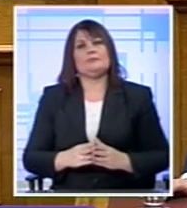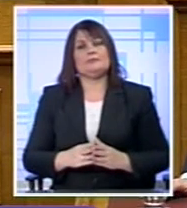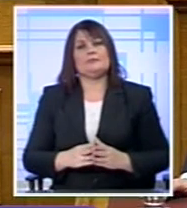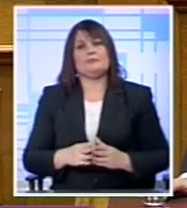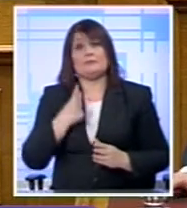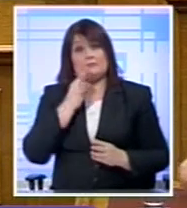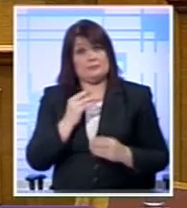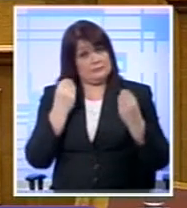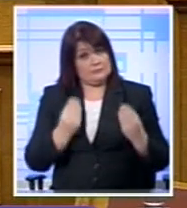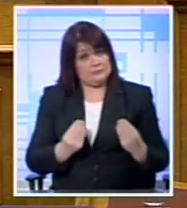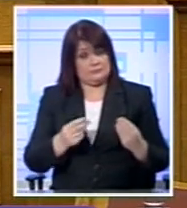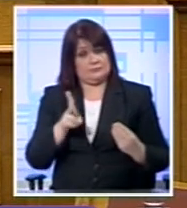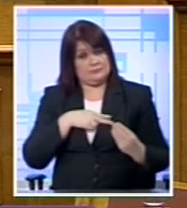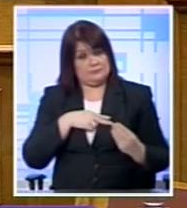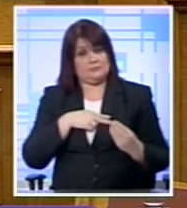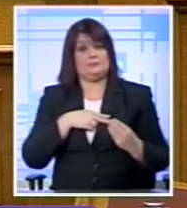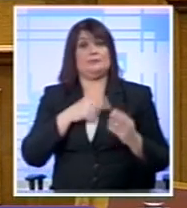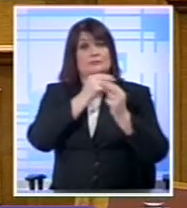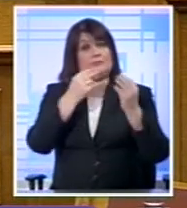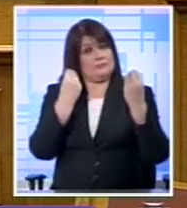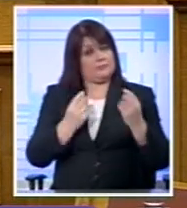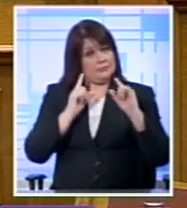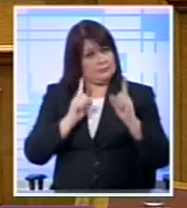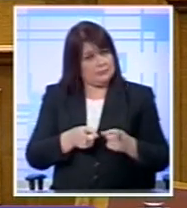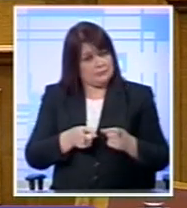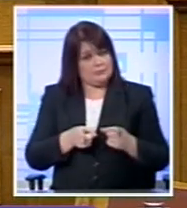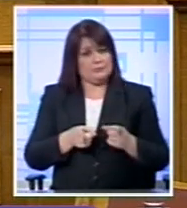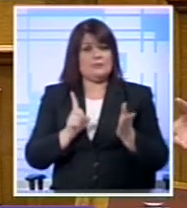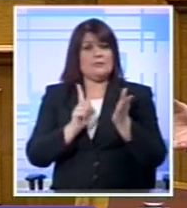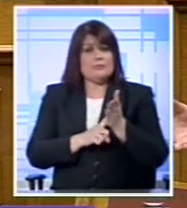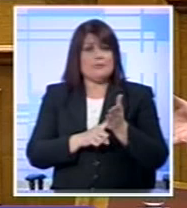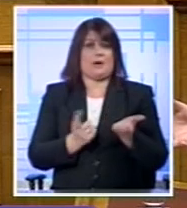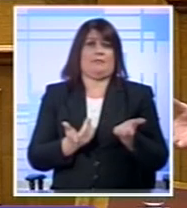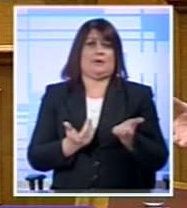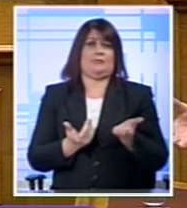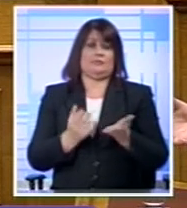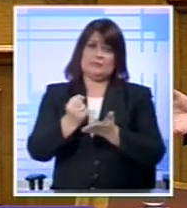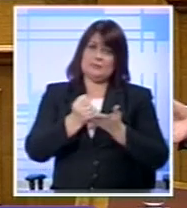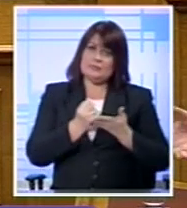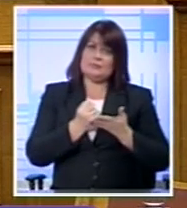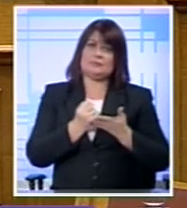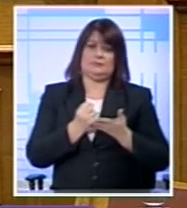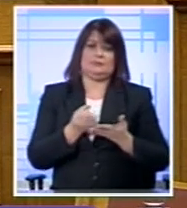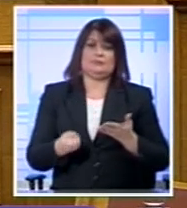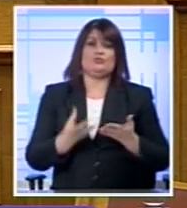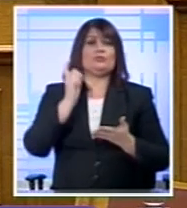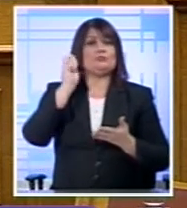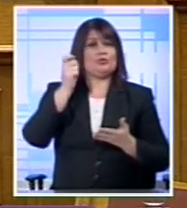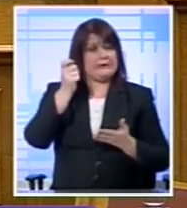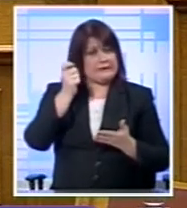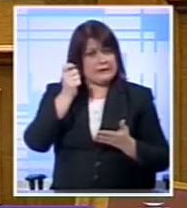και ευεργετική απόφαση Αλλά και επειδή είναι φρόνιμο Και αποτελεσματικό να συμμετέχουν Στην εφαρμογή και στήριξη Των νέων πολιτικών